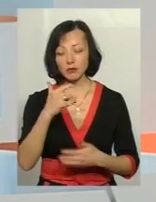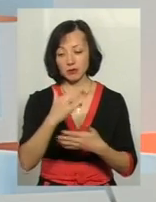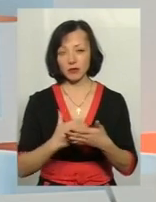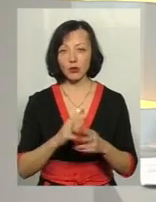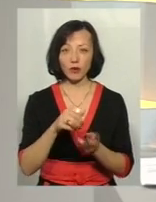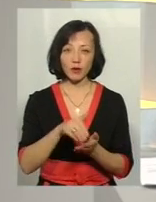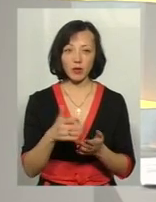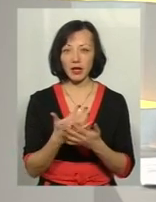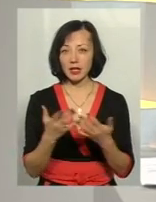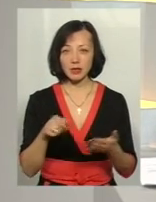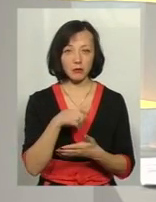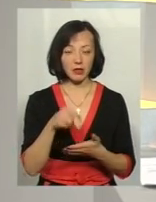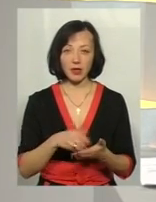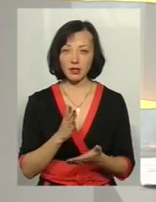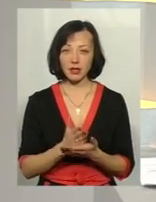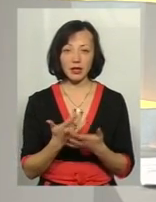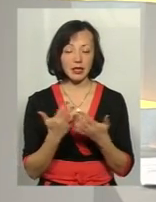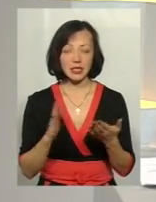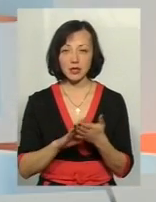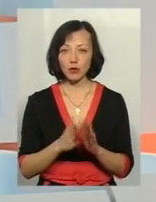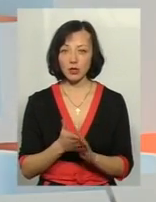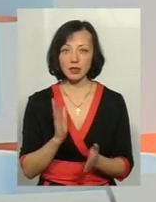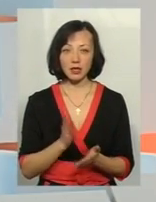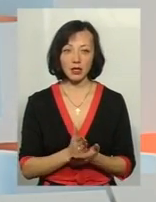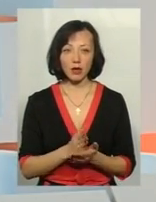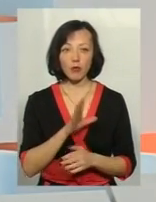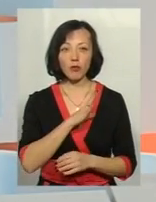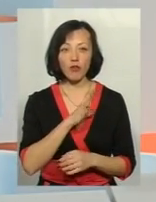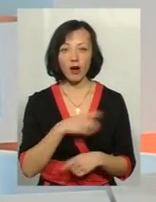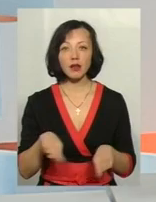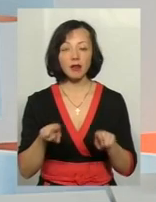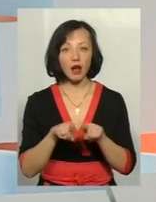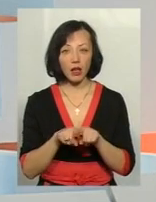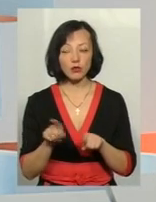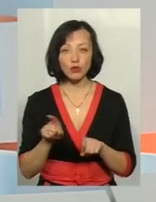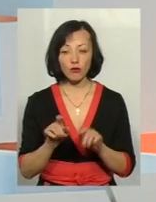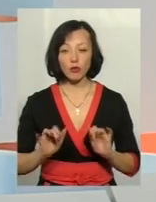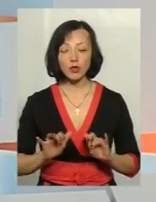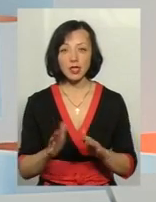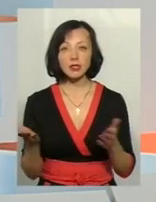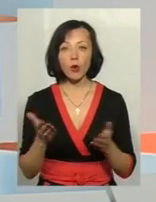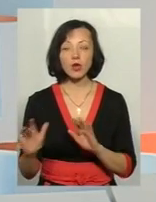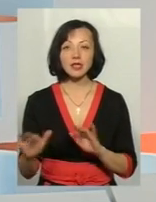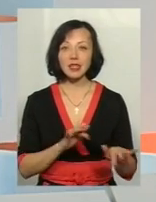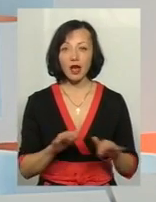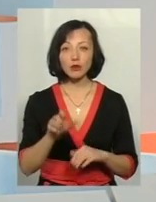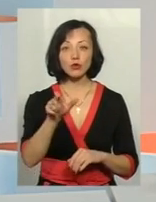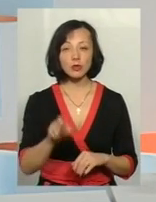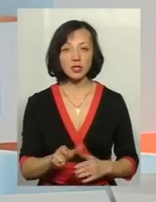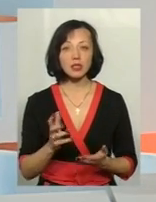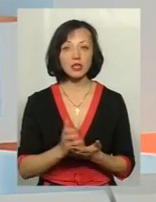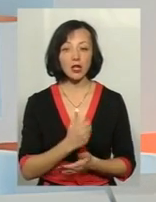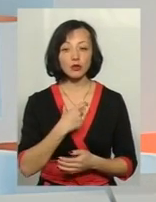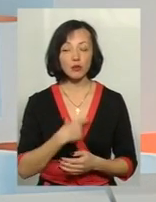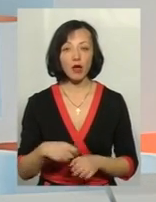відмовився, різні питання є, різні ситуації. Буває таке, що в процесі якоїсь діяльності людина знайшла